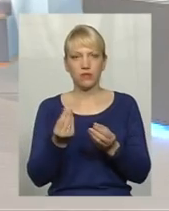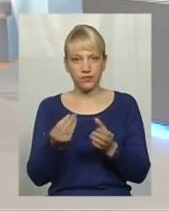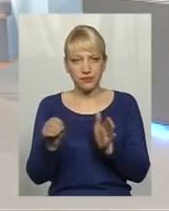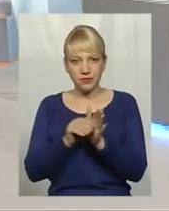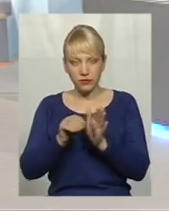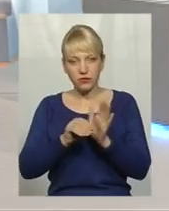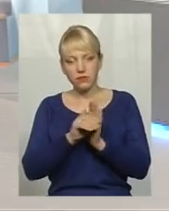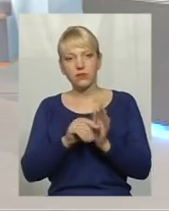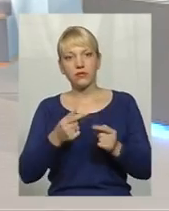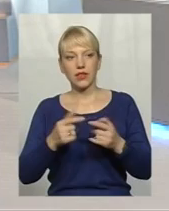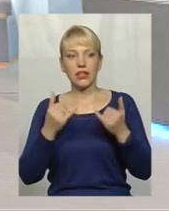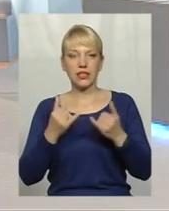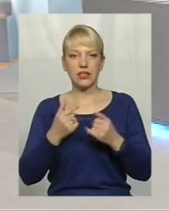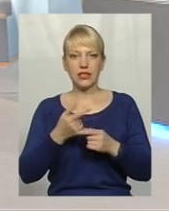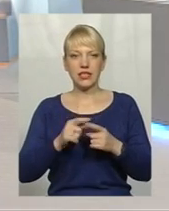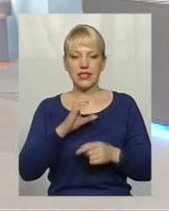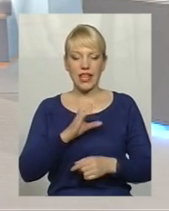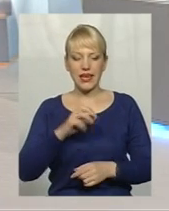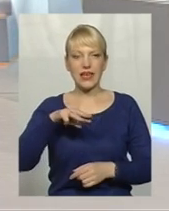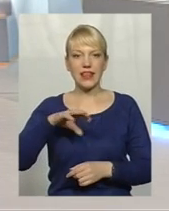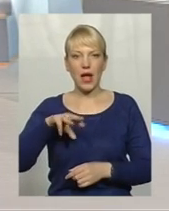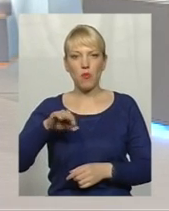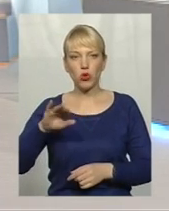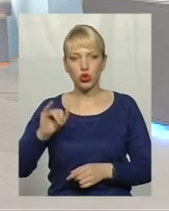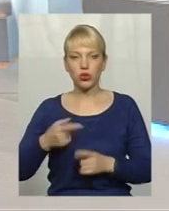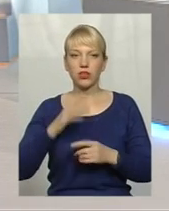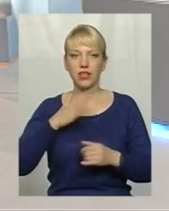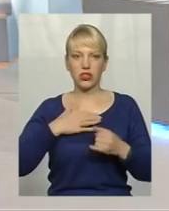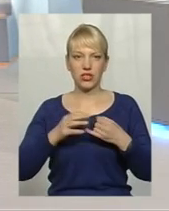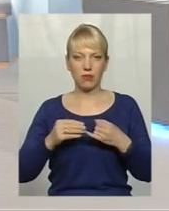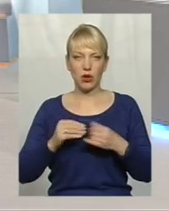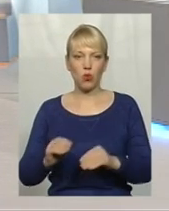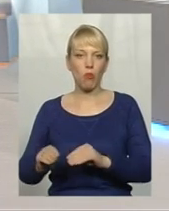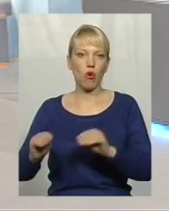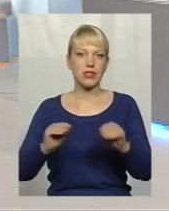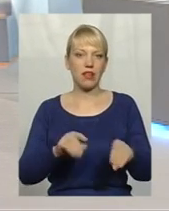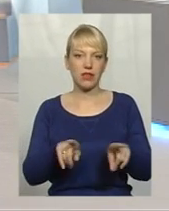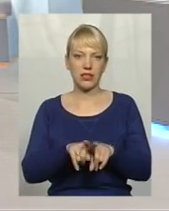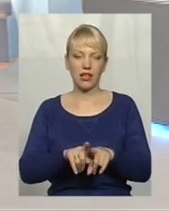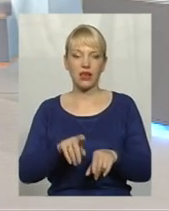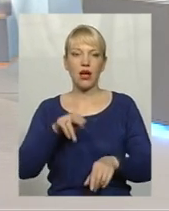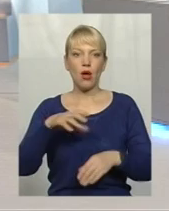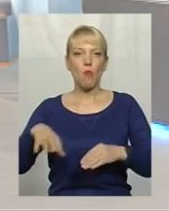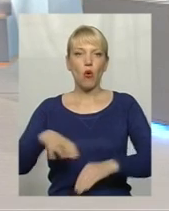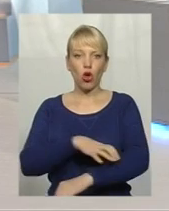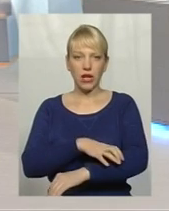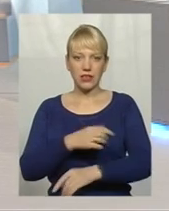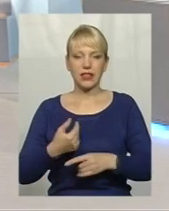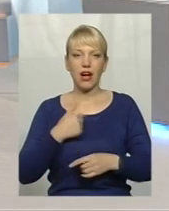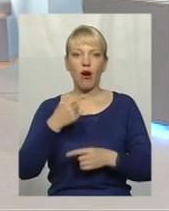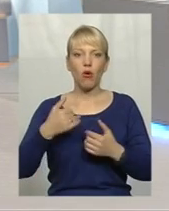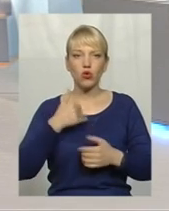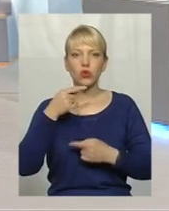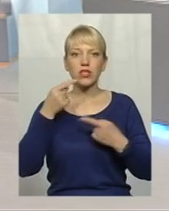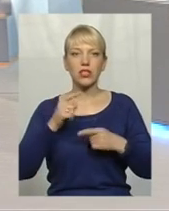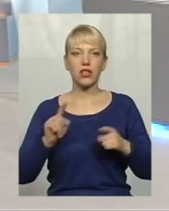самому першому, це Сергійові Тимощуку, нашому землякові поставили такий протест. І я хочу сказати, що він